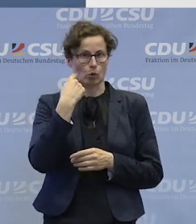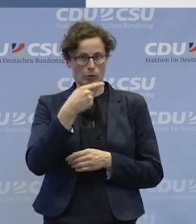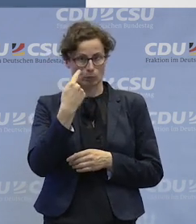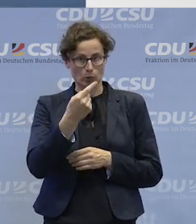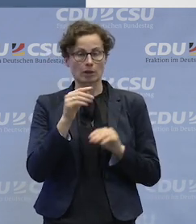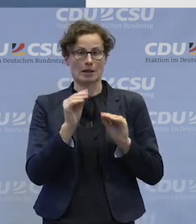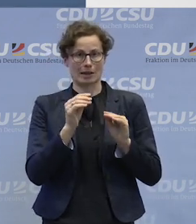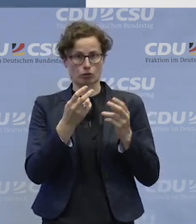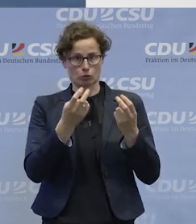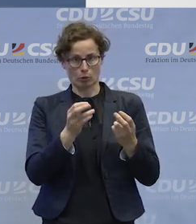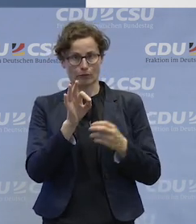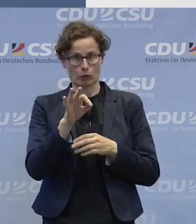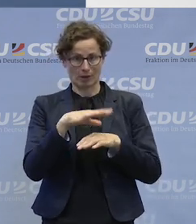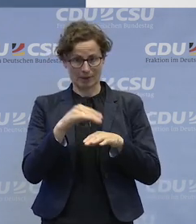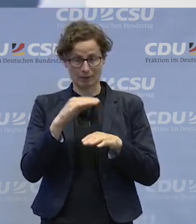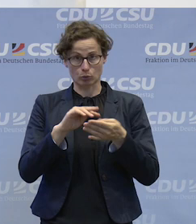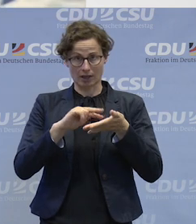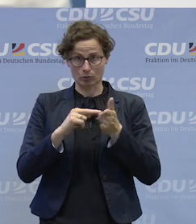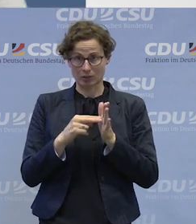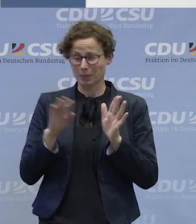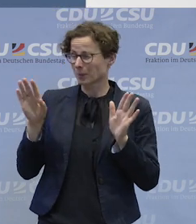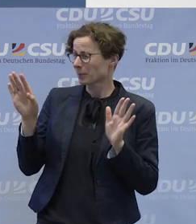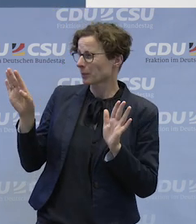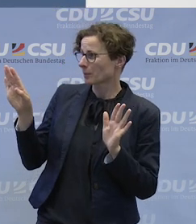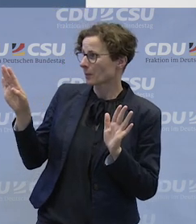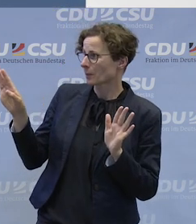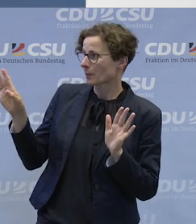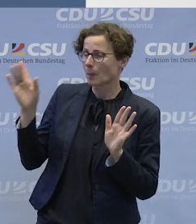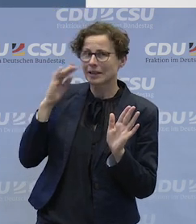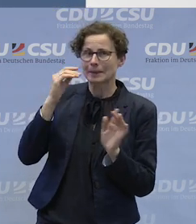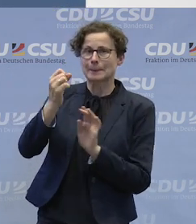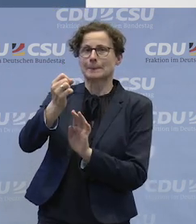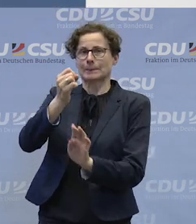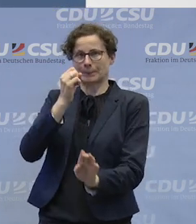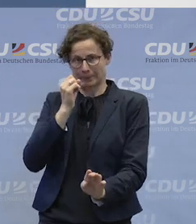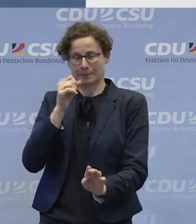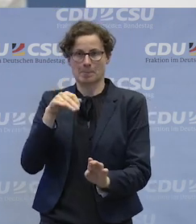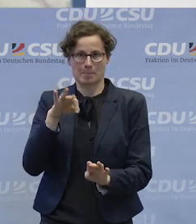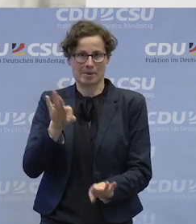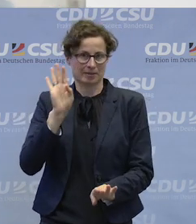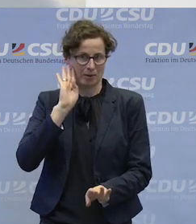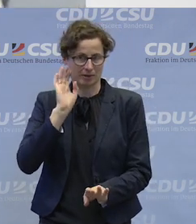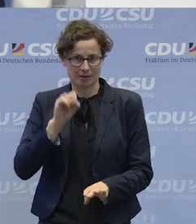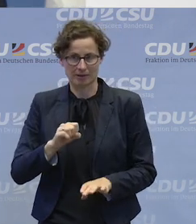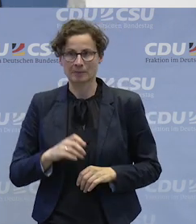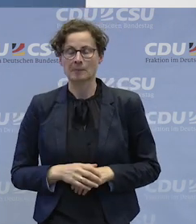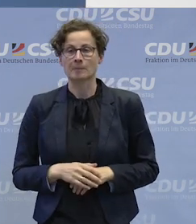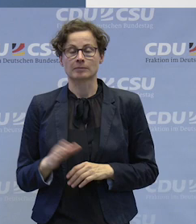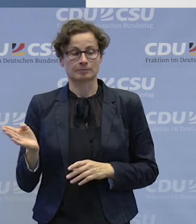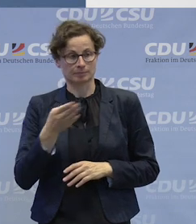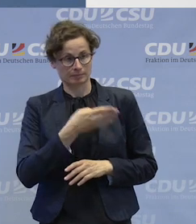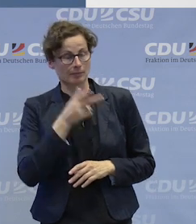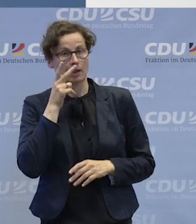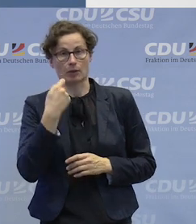Rehabilitationstechnologie. Darf ich da noch einmal kurz dran rutschen? Dann kann man sie, glaube ich, noch besser verstehen. Und mein Kollege, Herr